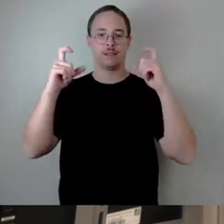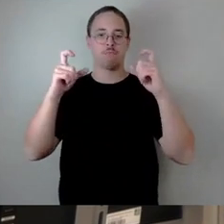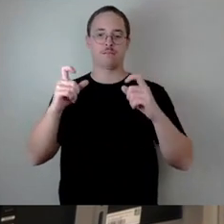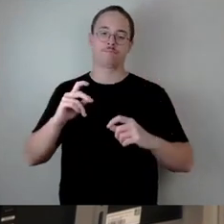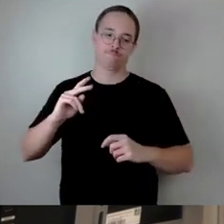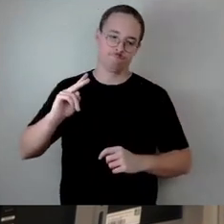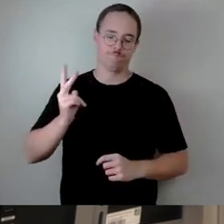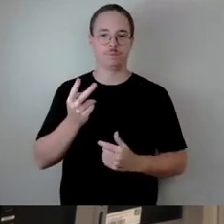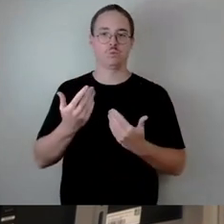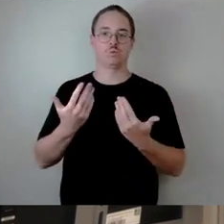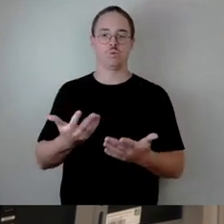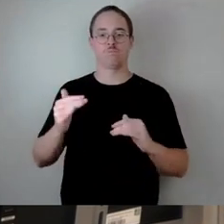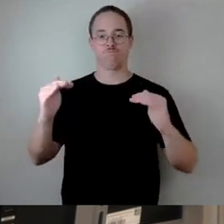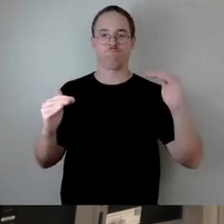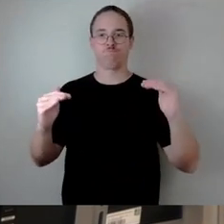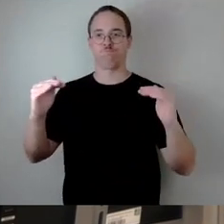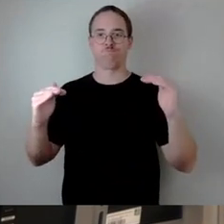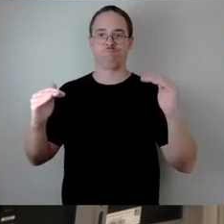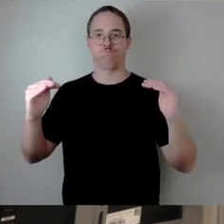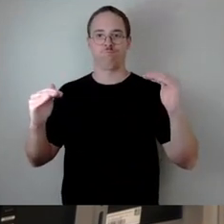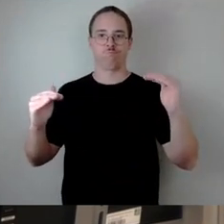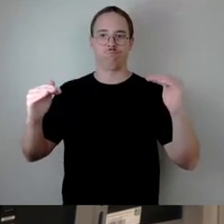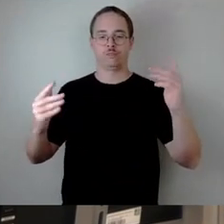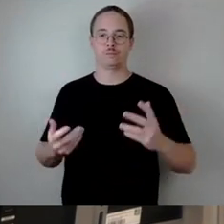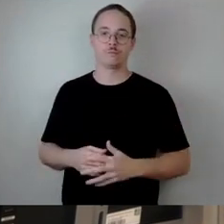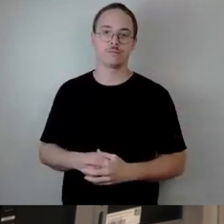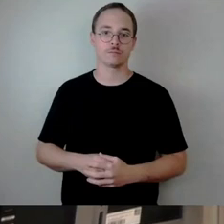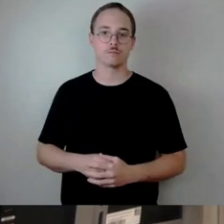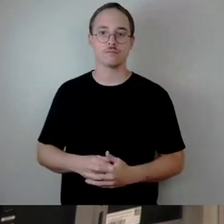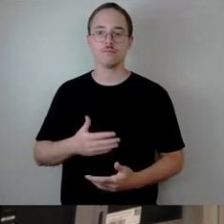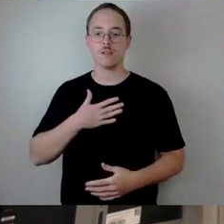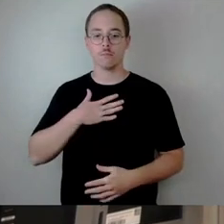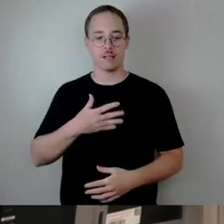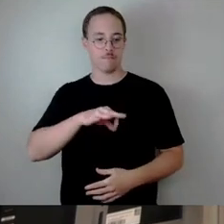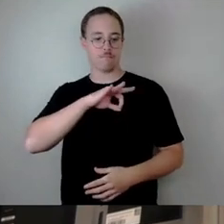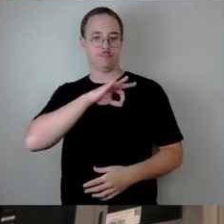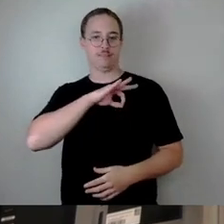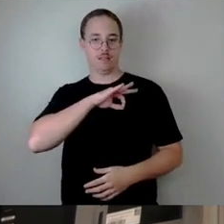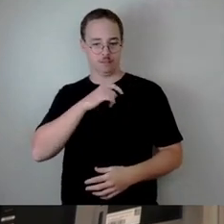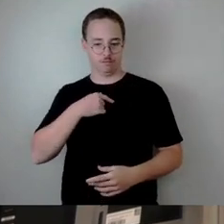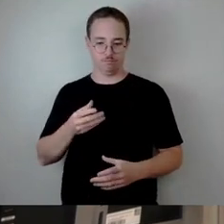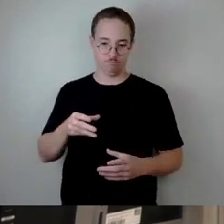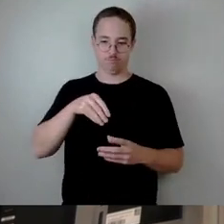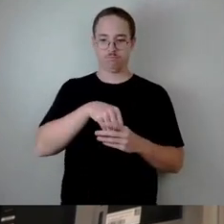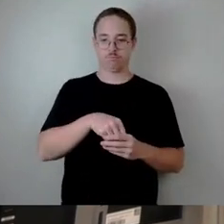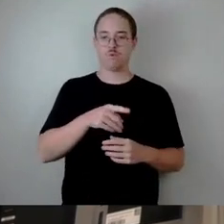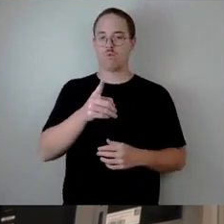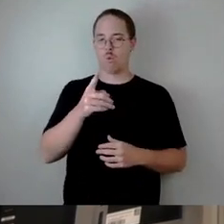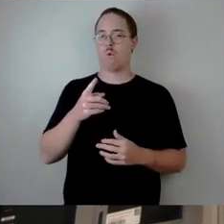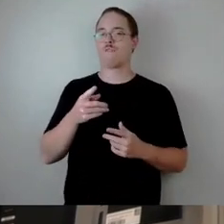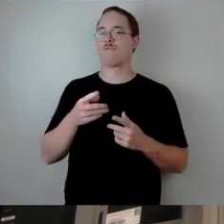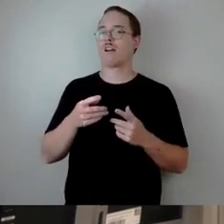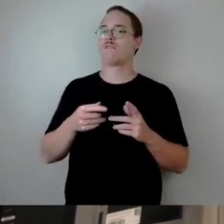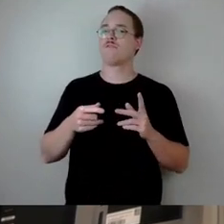obwohl ich einer Partei angehöre, die nach Meinung des Verfassungsschutzes erwiesen rechtsextrem ist, neige ich im Moment dazu,